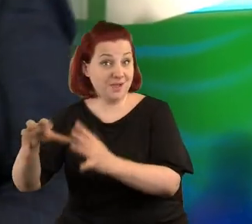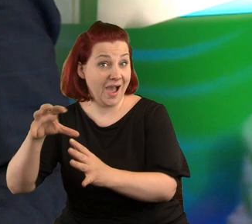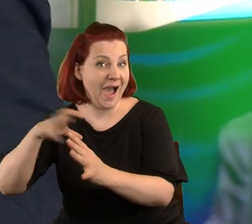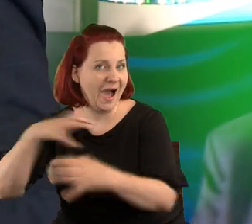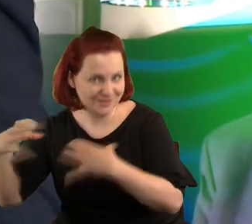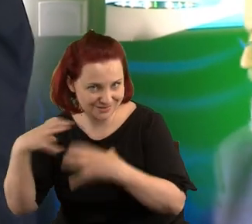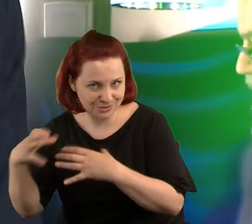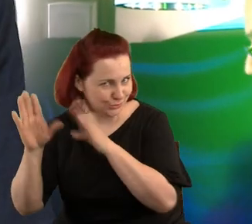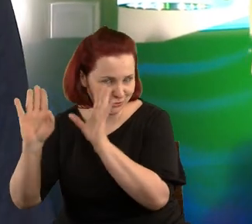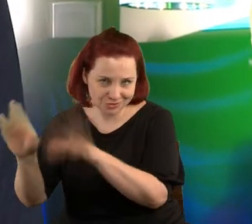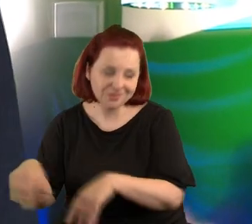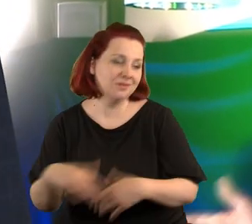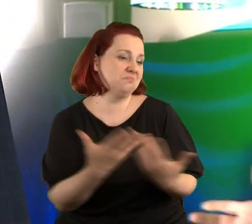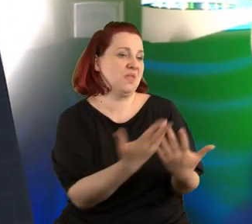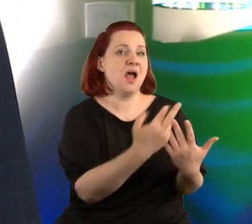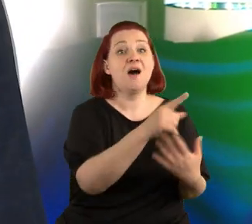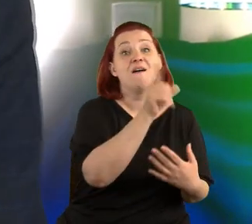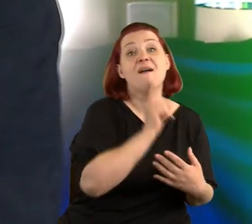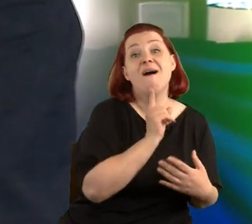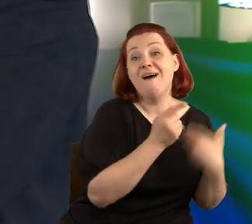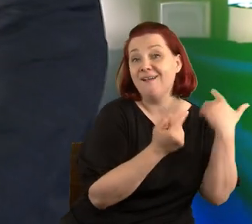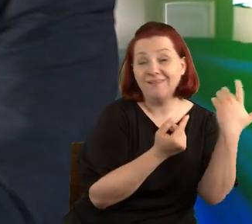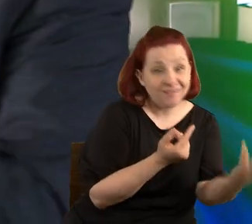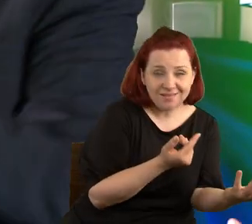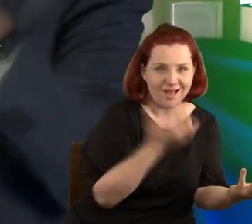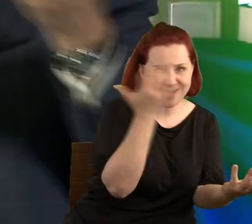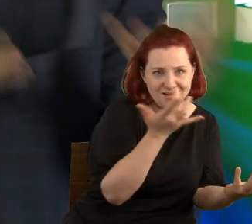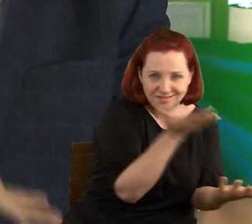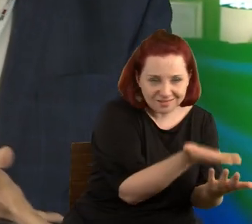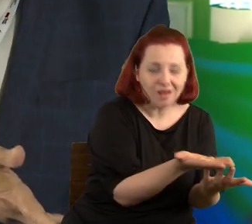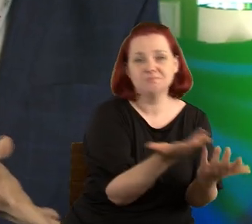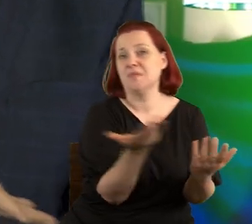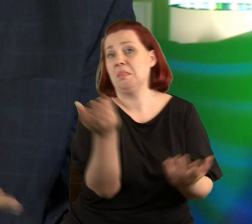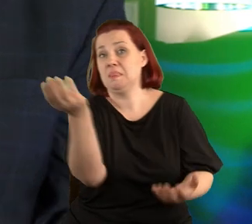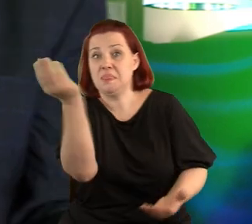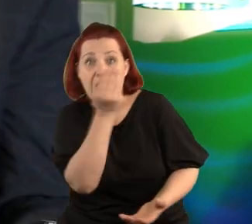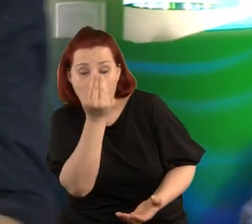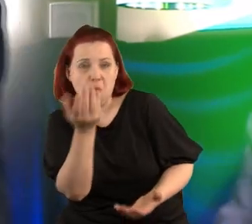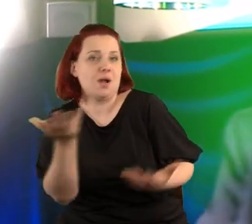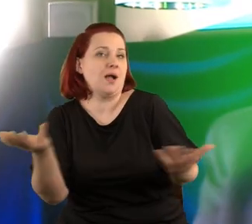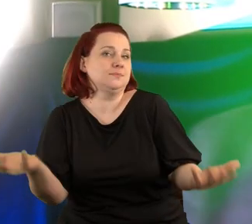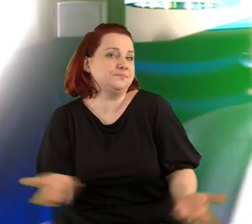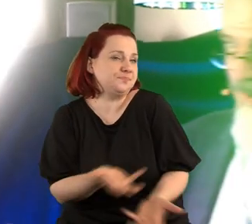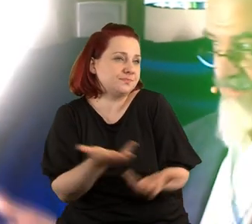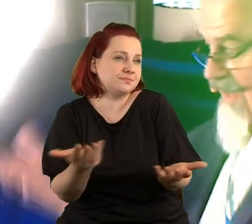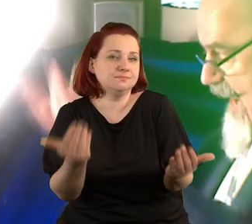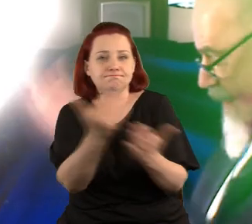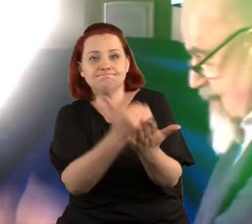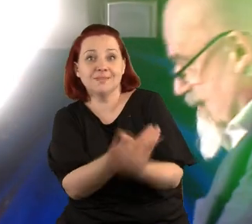czy to jest dogmat religijny, czy to jest dogmat naukowy, czy to jest dogmat